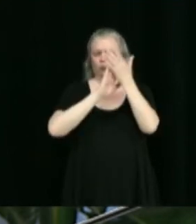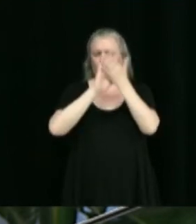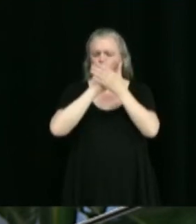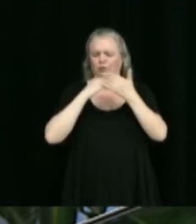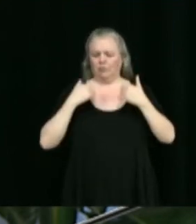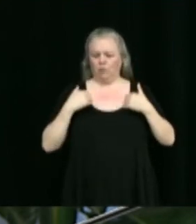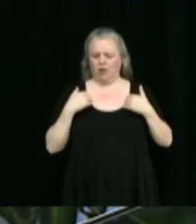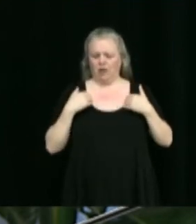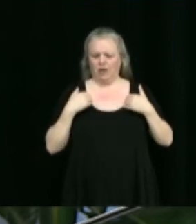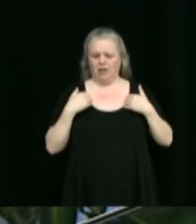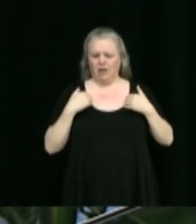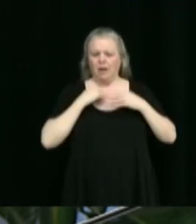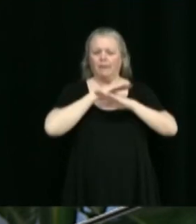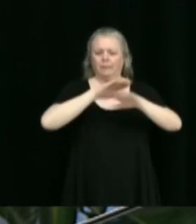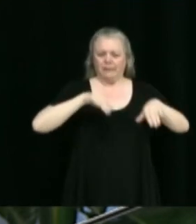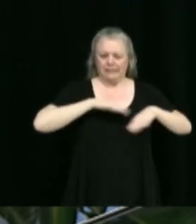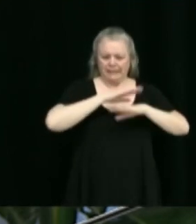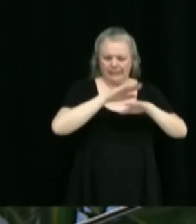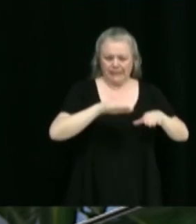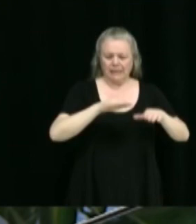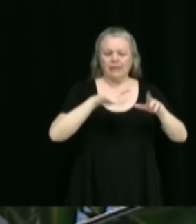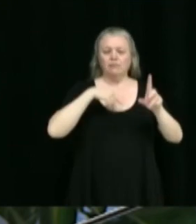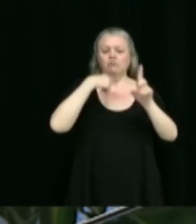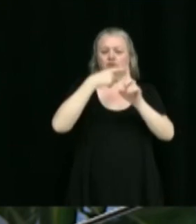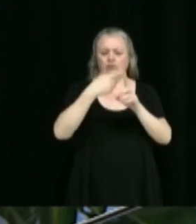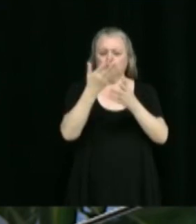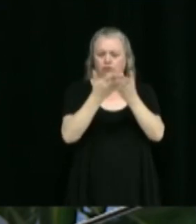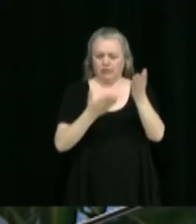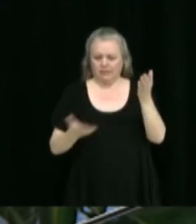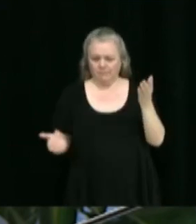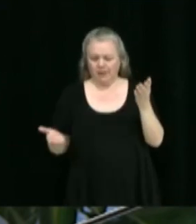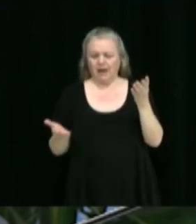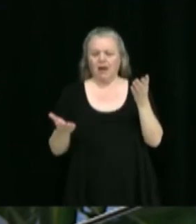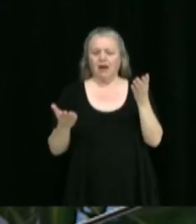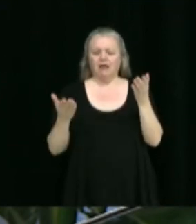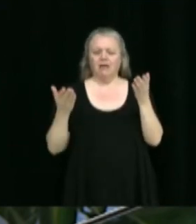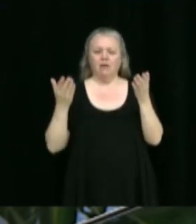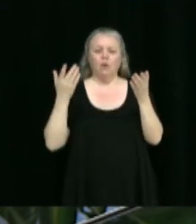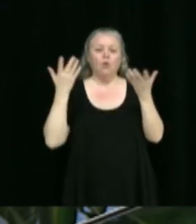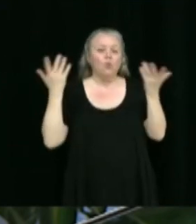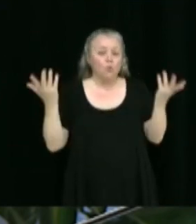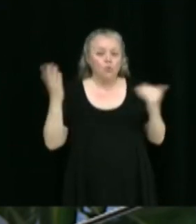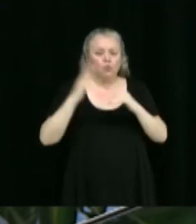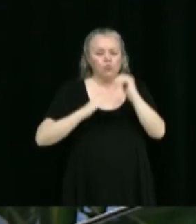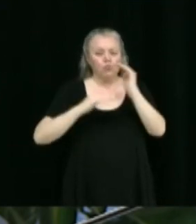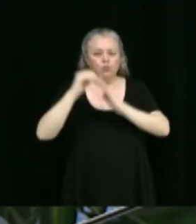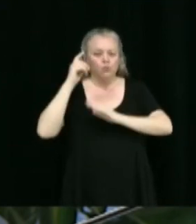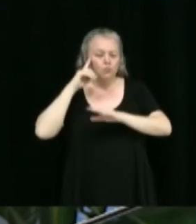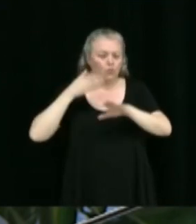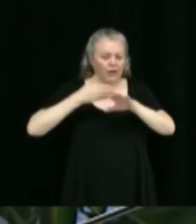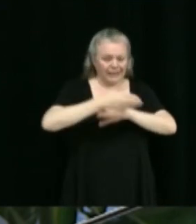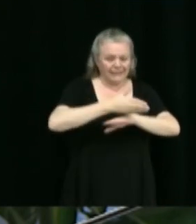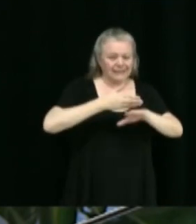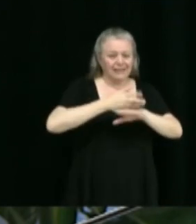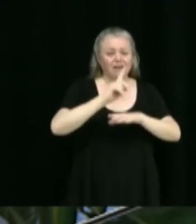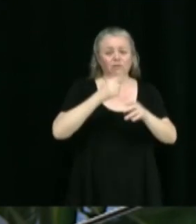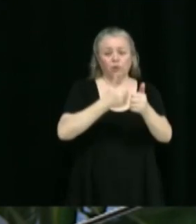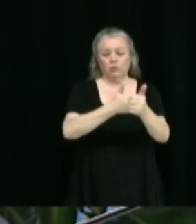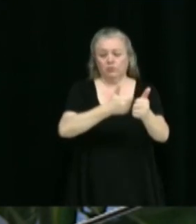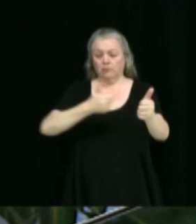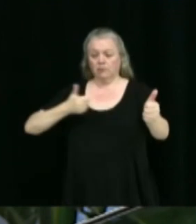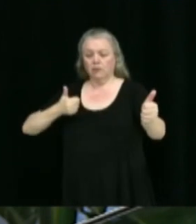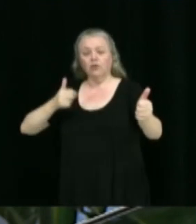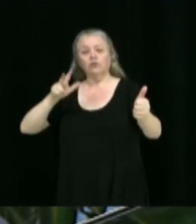la piscine, ses équipements nécessaires au fonctionnement ou toute construction permettant l'accès à la piscine doivent être à une distance minimale de 3